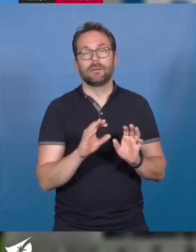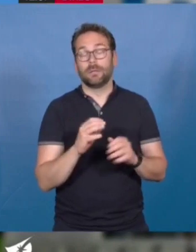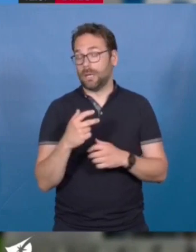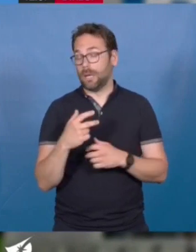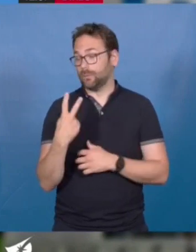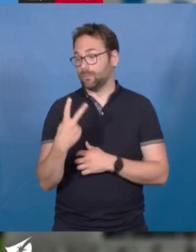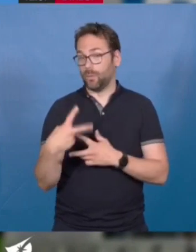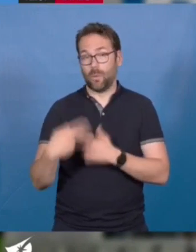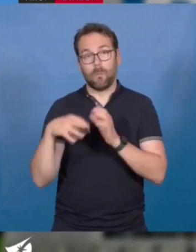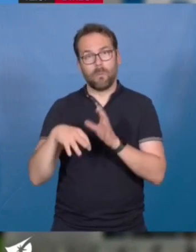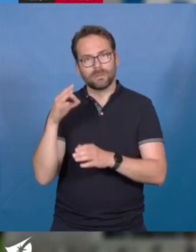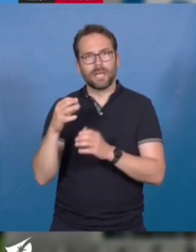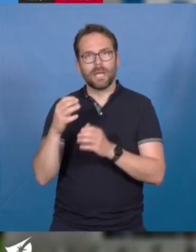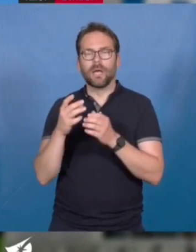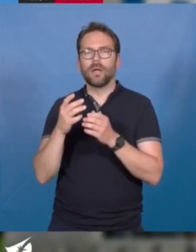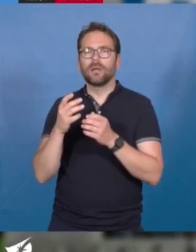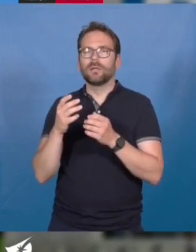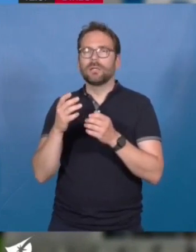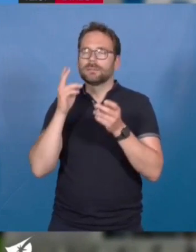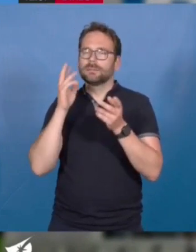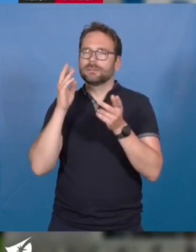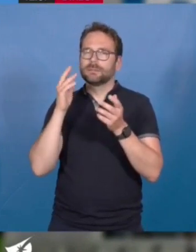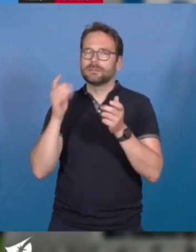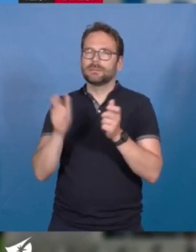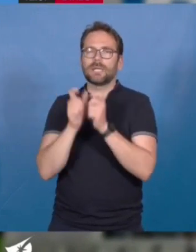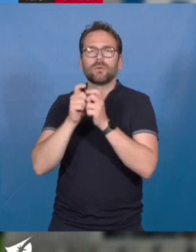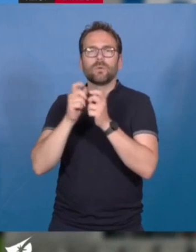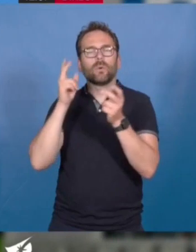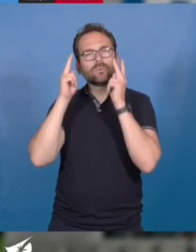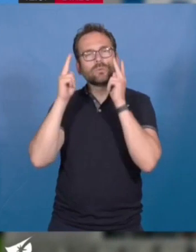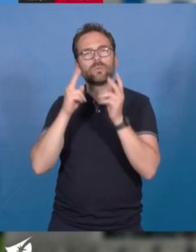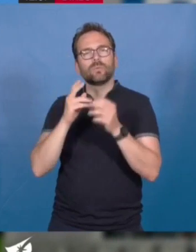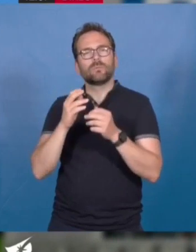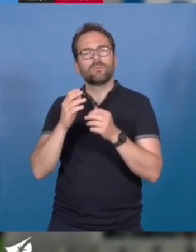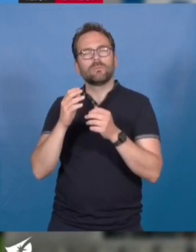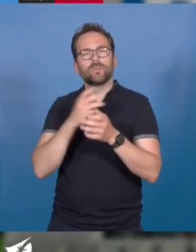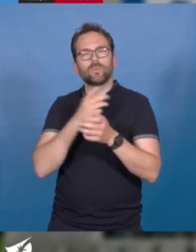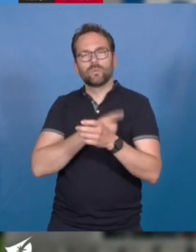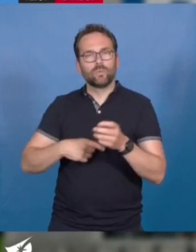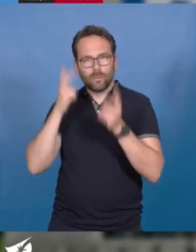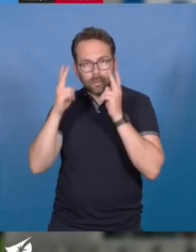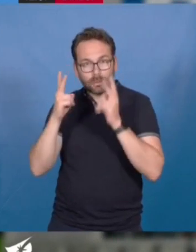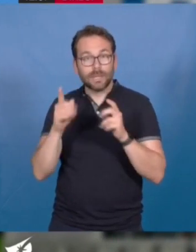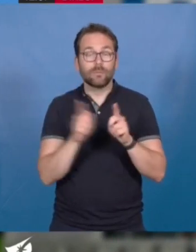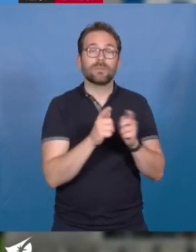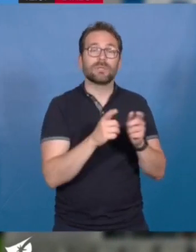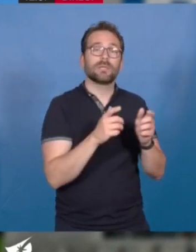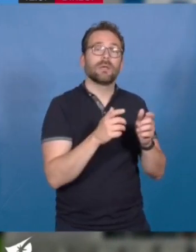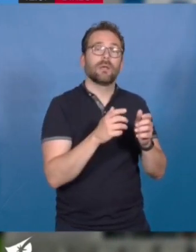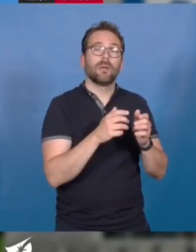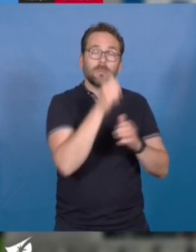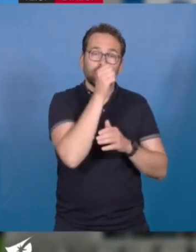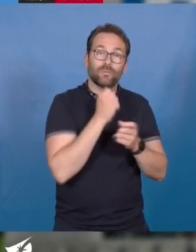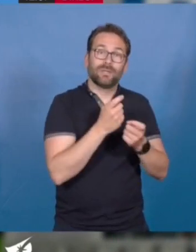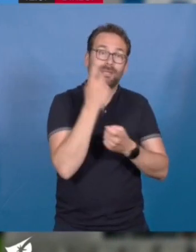à retaper le Château des Ducs et le Musée d'Histoire, un mandat à rénover le Musée d'Art, avec le vote que